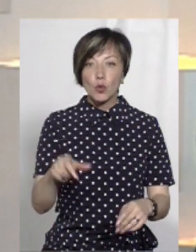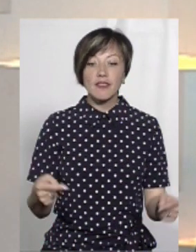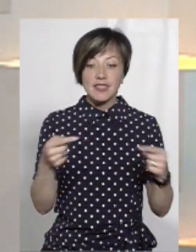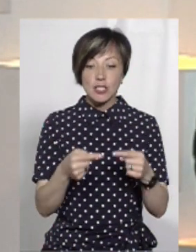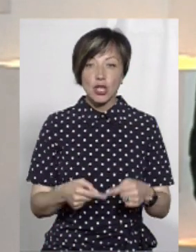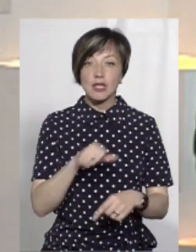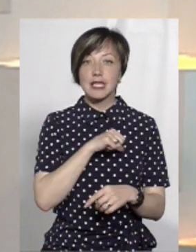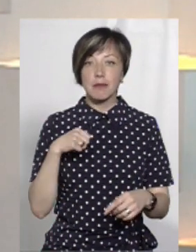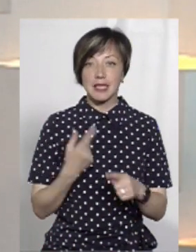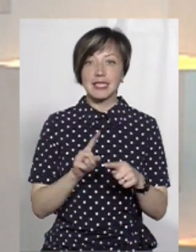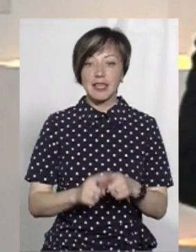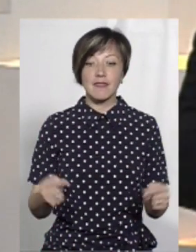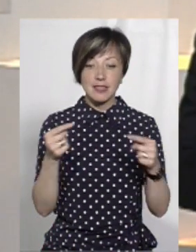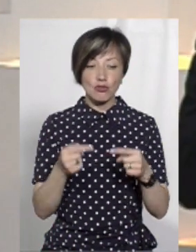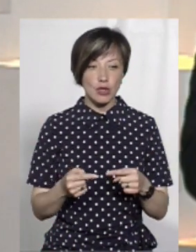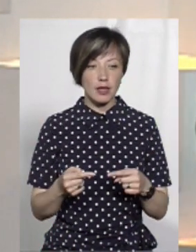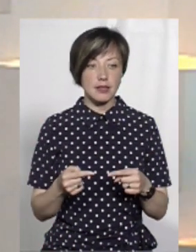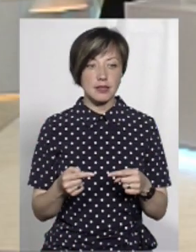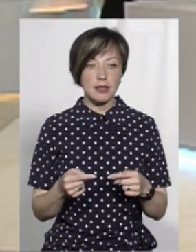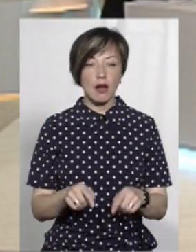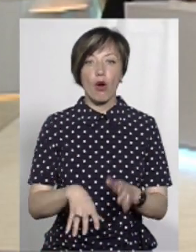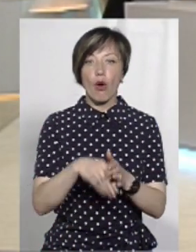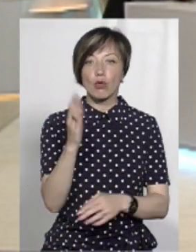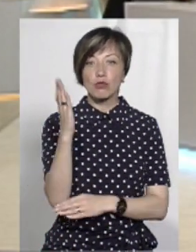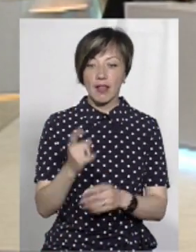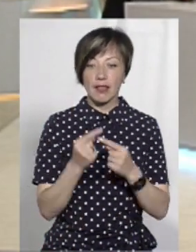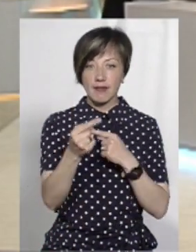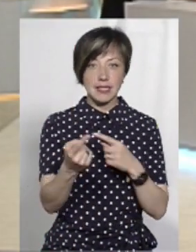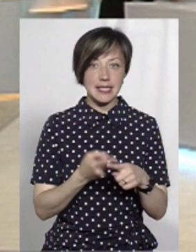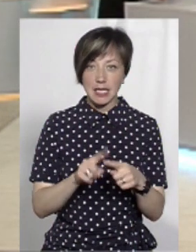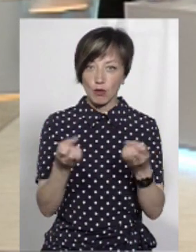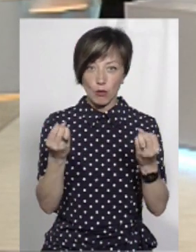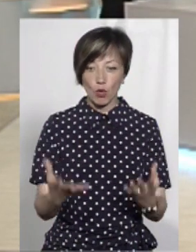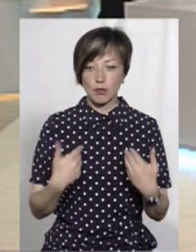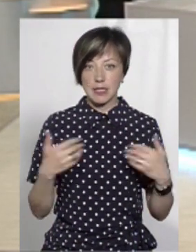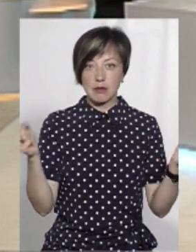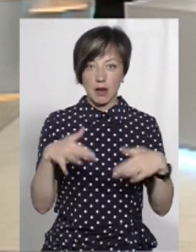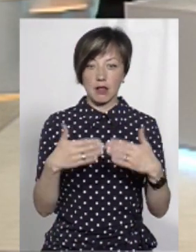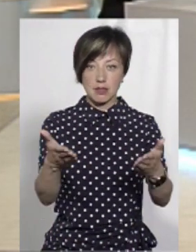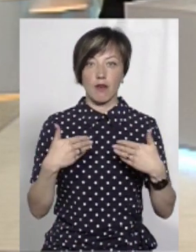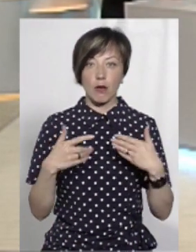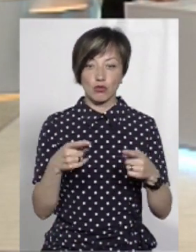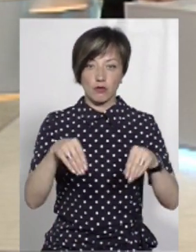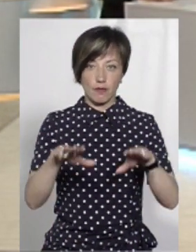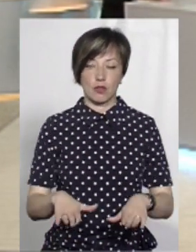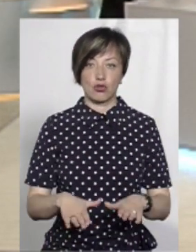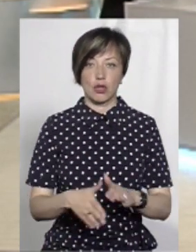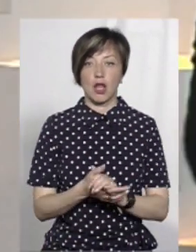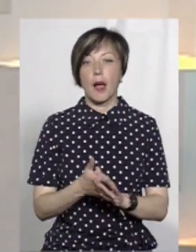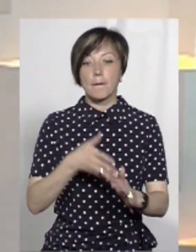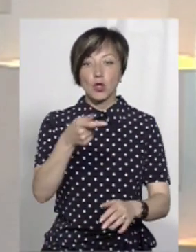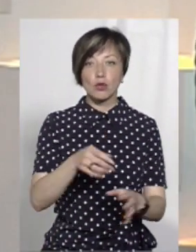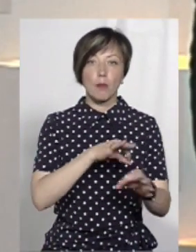визначають самі. І це визначається, знов таки, голосуванням на відстані. Це не просто, що ми зібралися з вами і щось там вирішили.